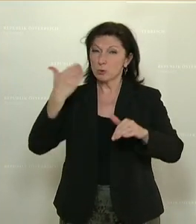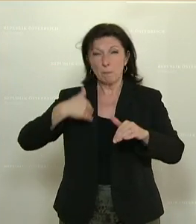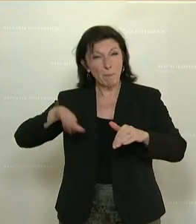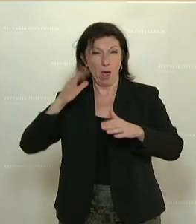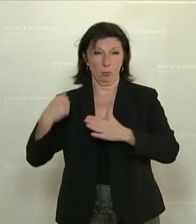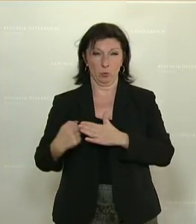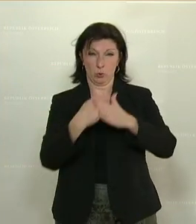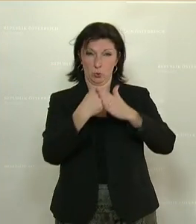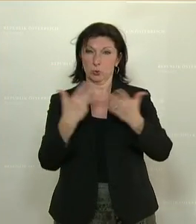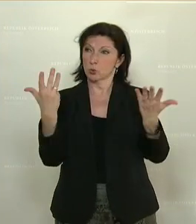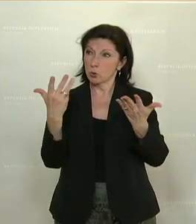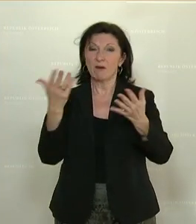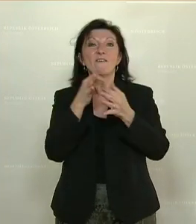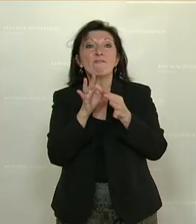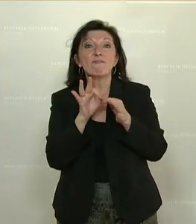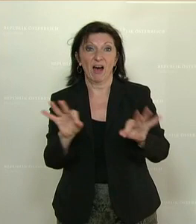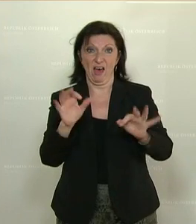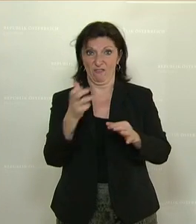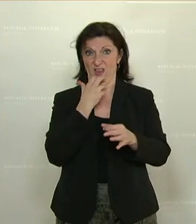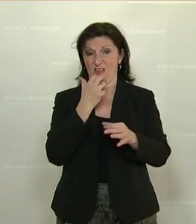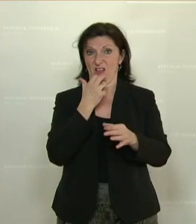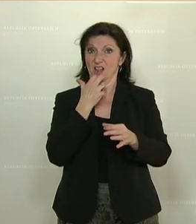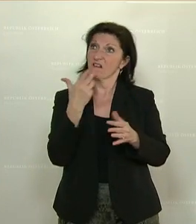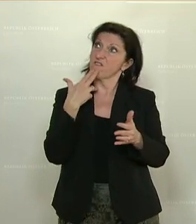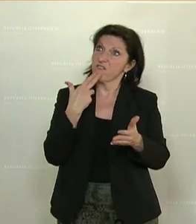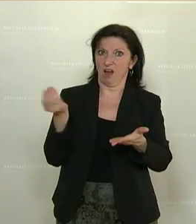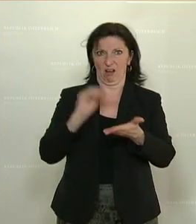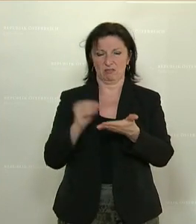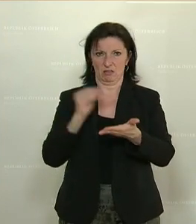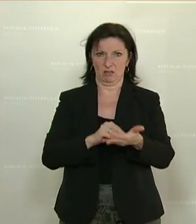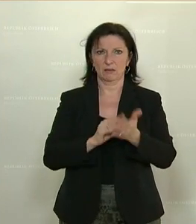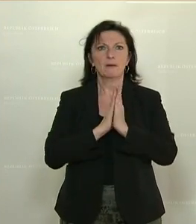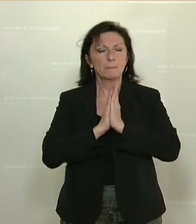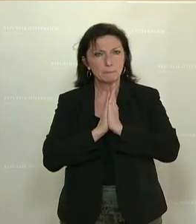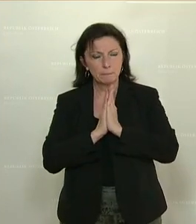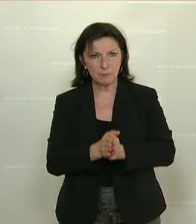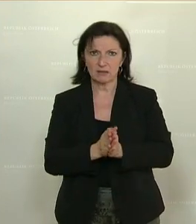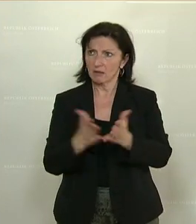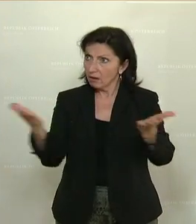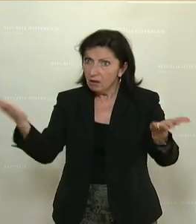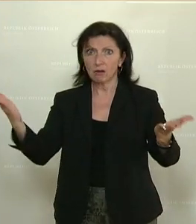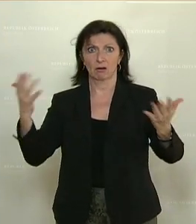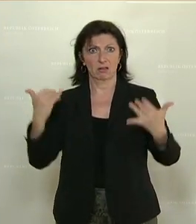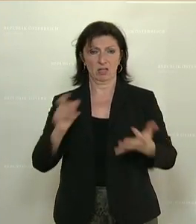für freiwillige Kennzeichnungssysteme geben. Ich bitte um Zustimmung, ändern wir was.